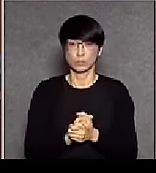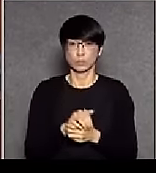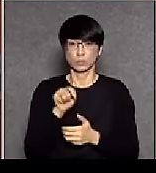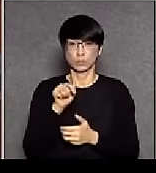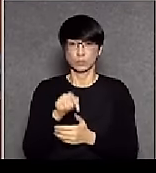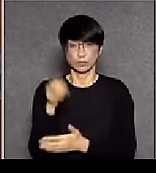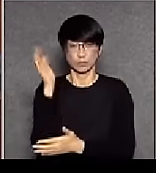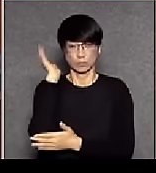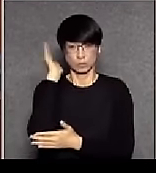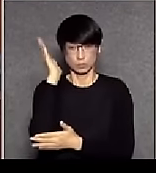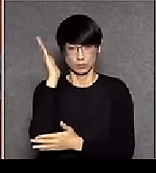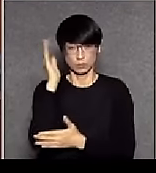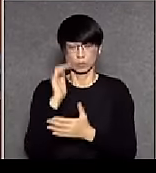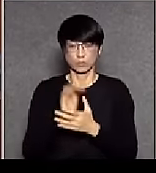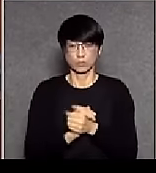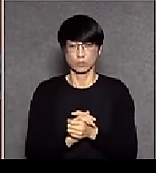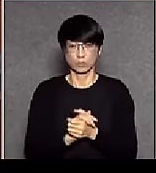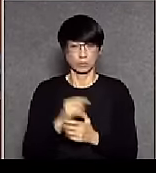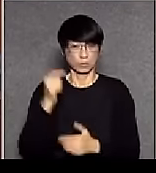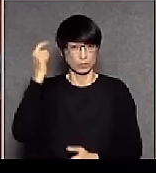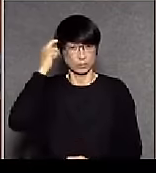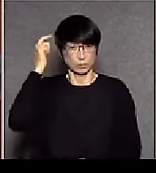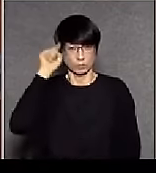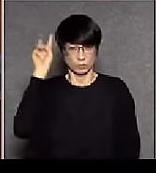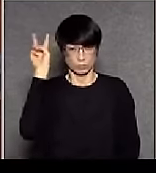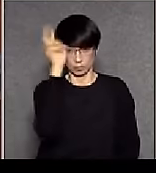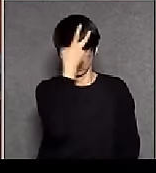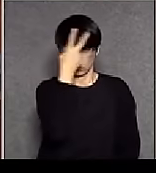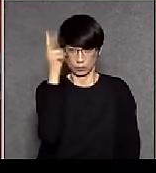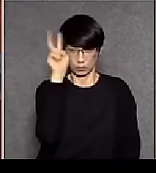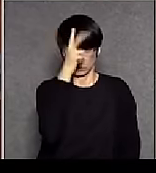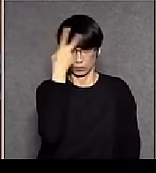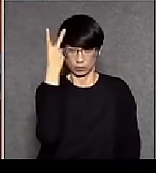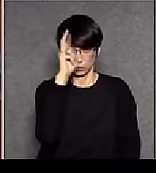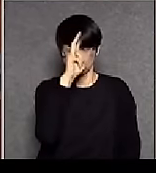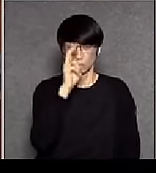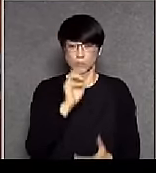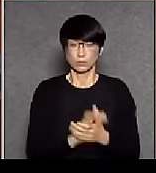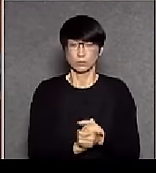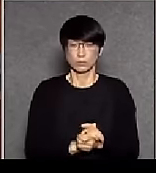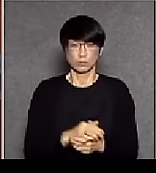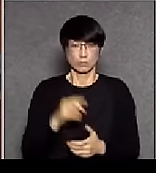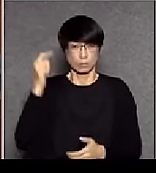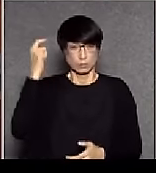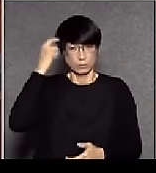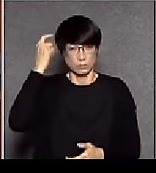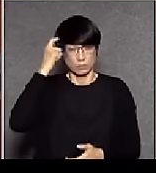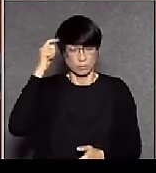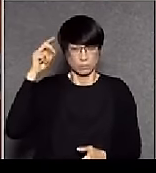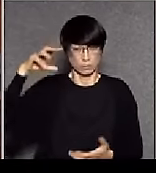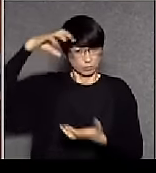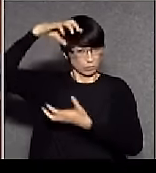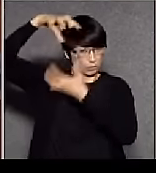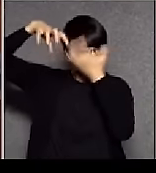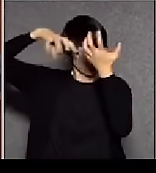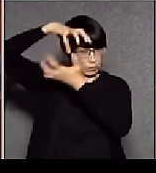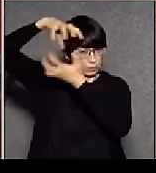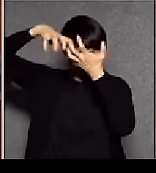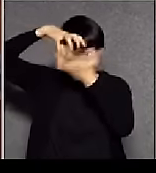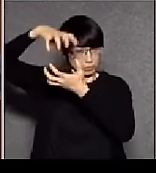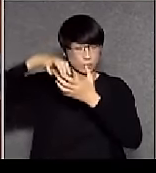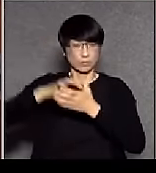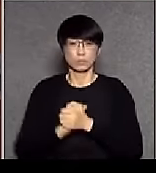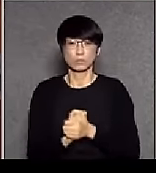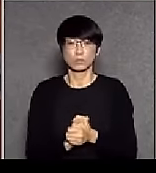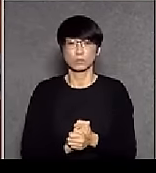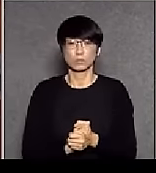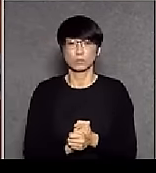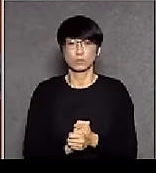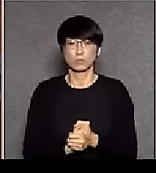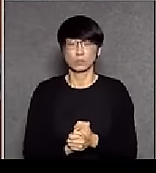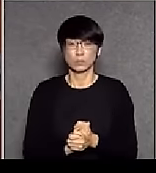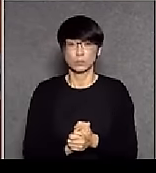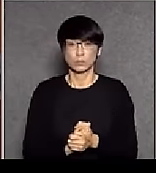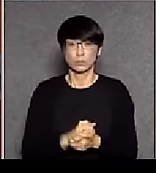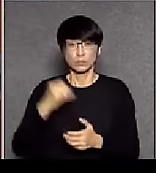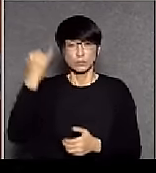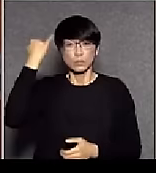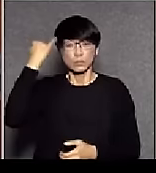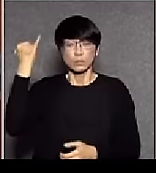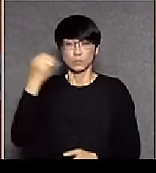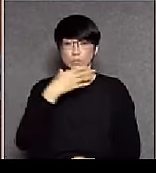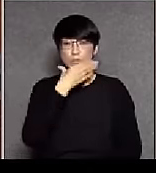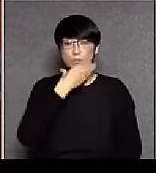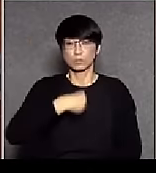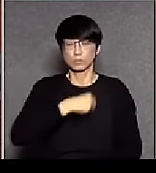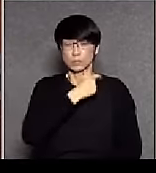是有些思覺失調的亦都欠缺邏輯的可能我不知道楊議員